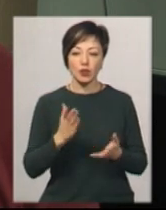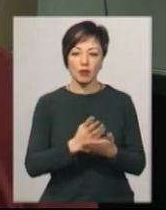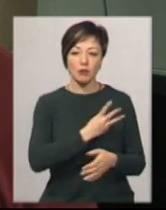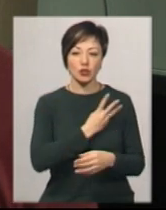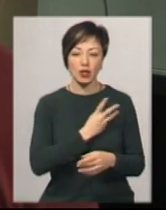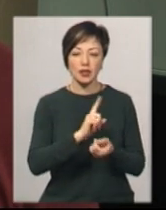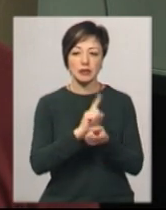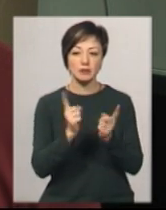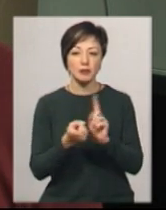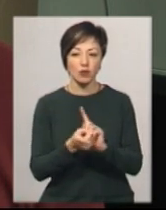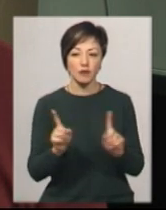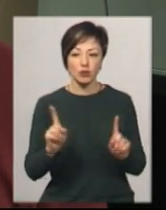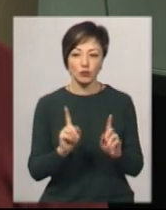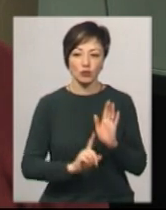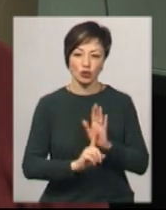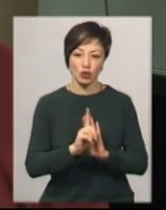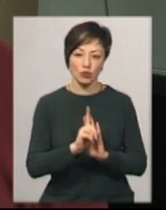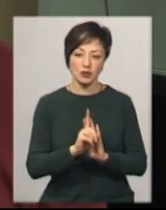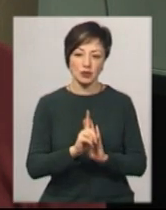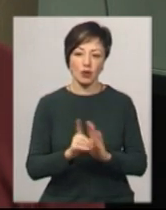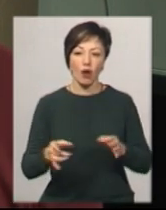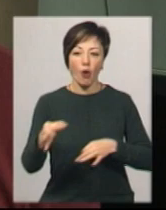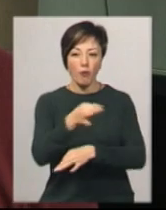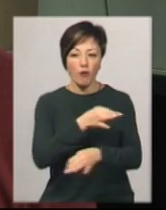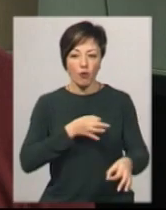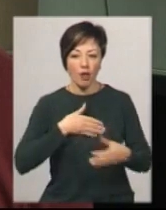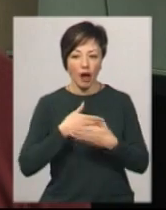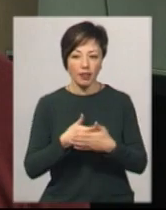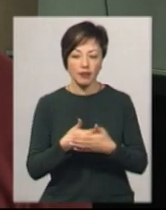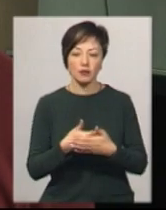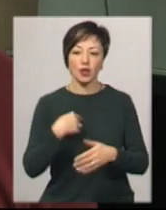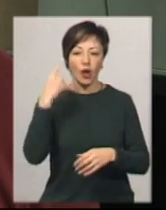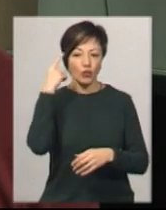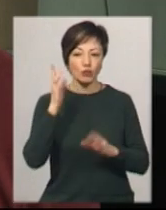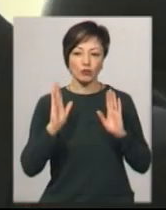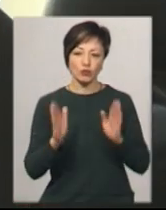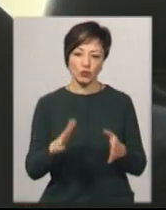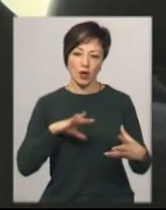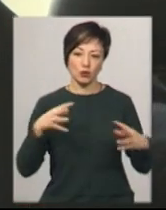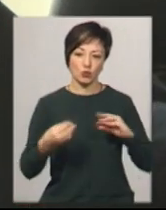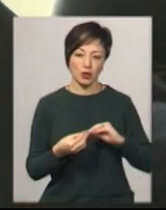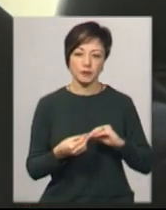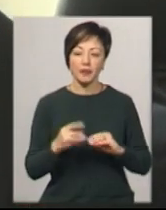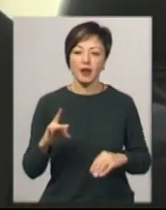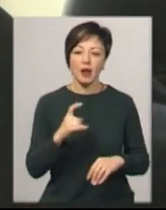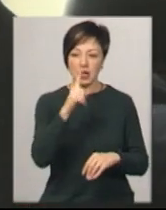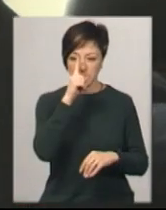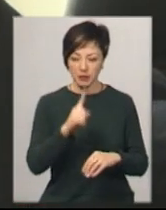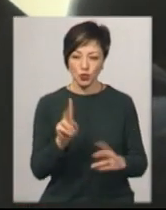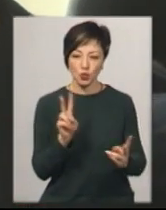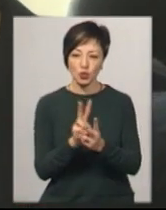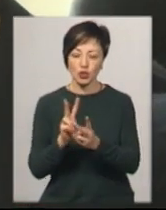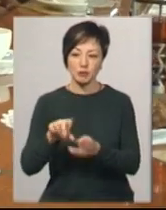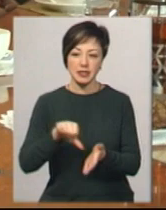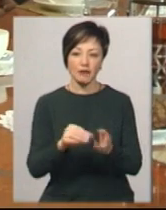бажання щось змінювати, почалося активне обговорення, я думаю, що будуть конструктивні результати. Раз на місці зустрічатися із